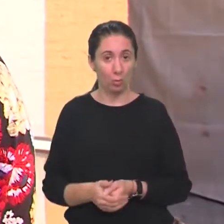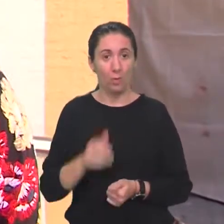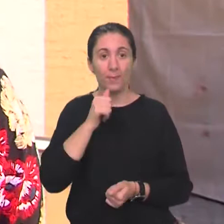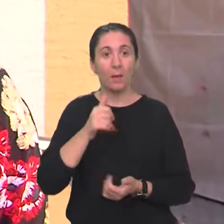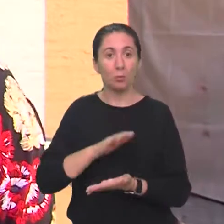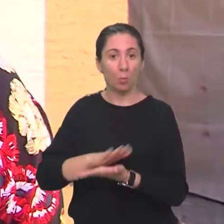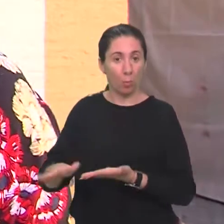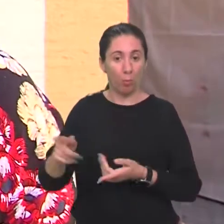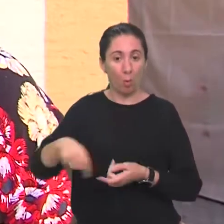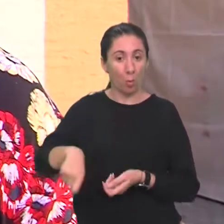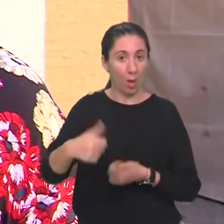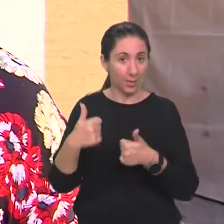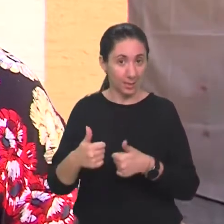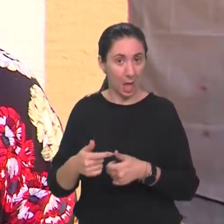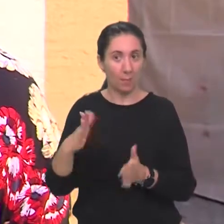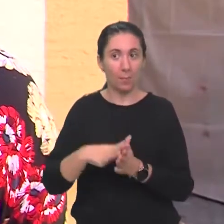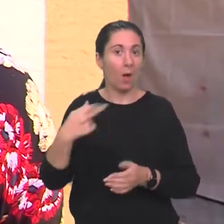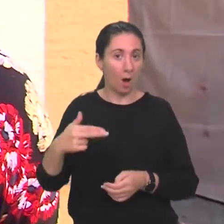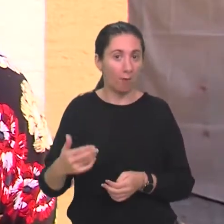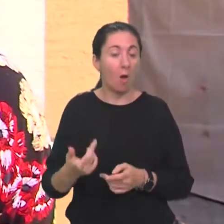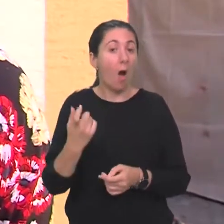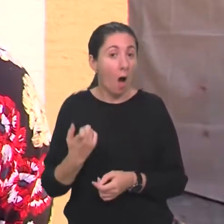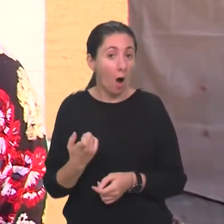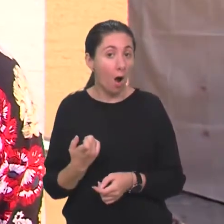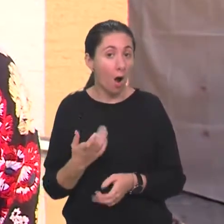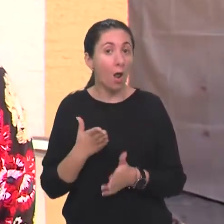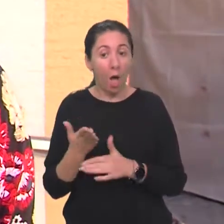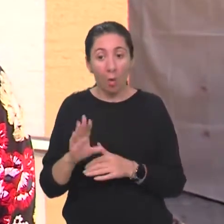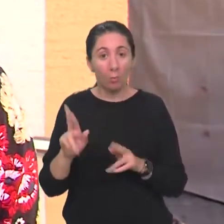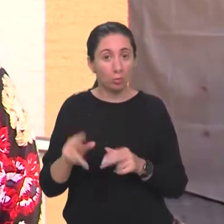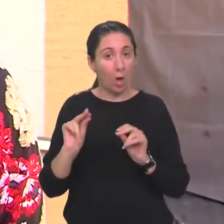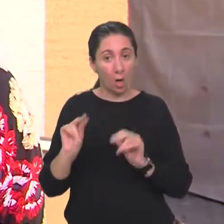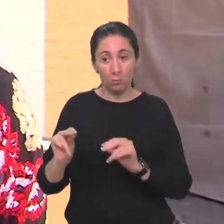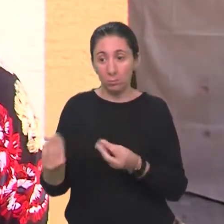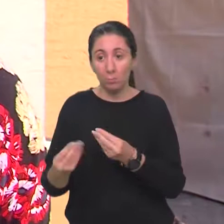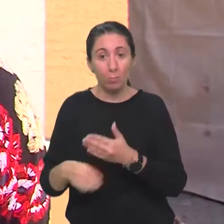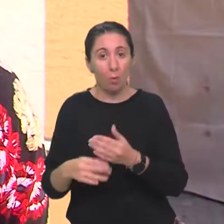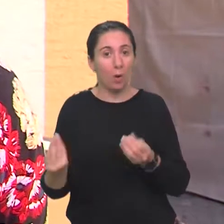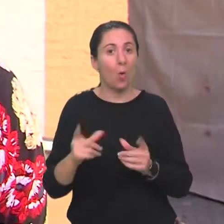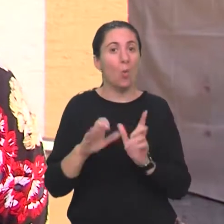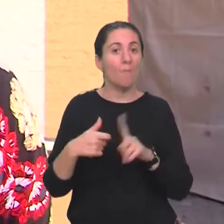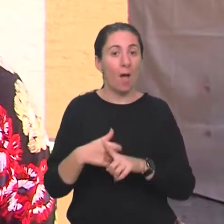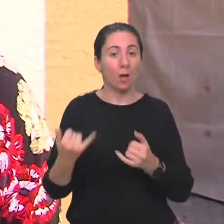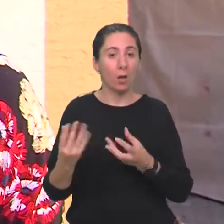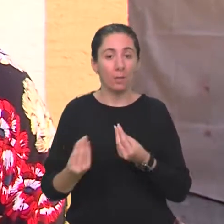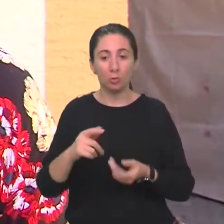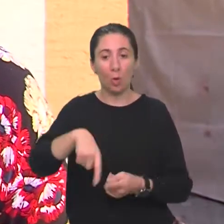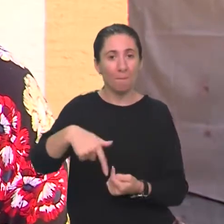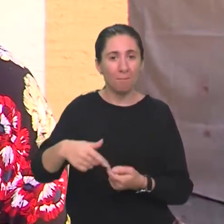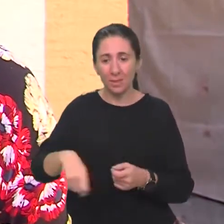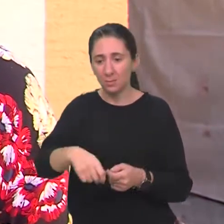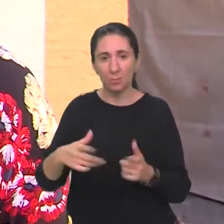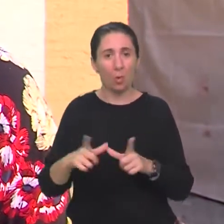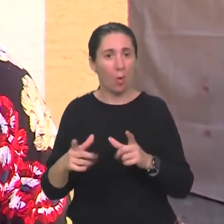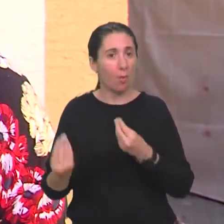Ne možeš mu prepustiti baš da skuha sam hrenovke, skroz, ali kad može asistirati oko nekih humaka ili tako tih miksanja,